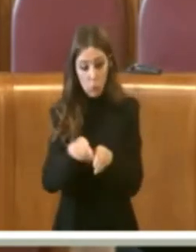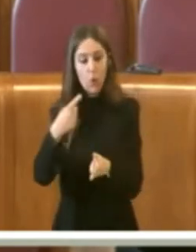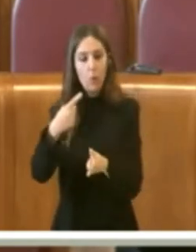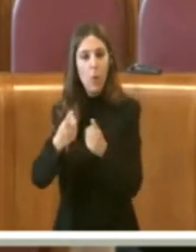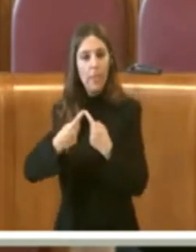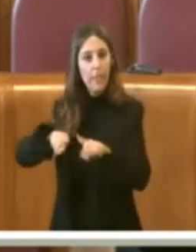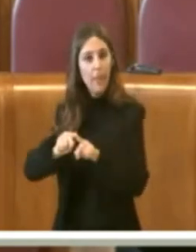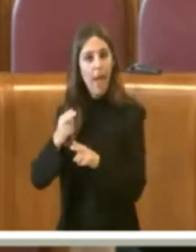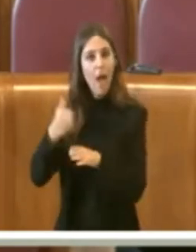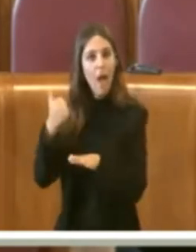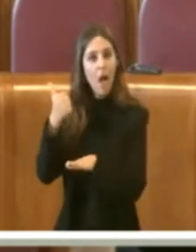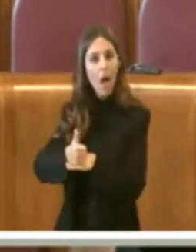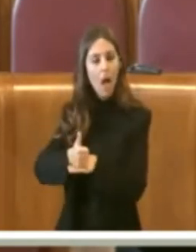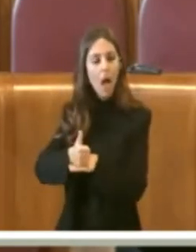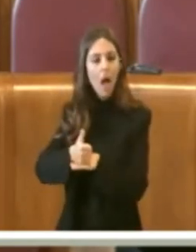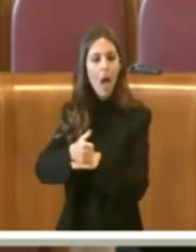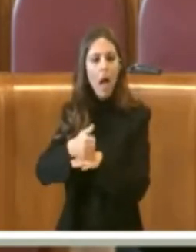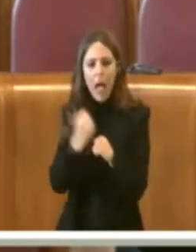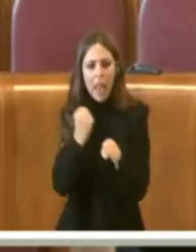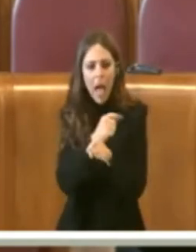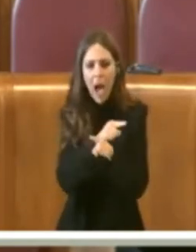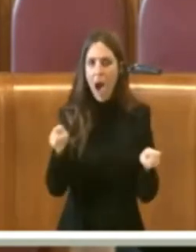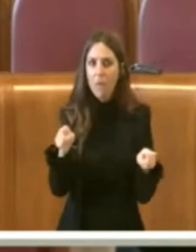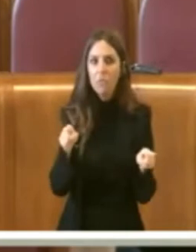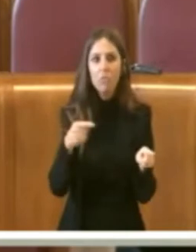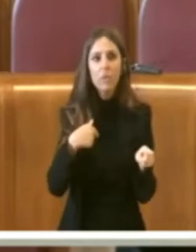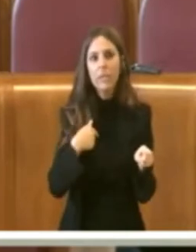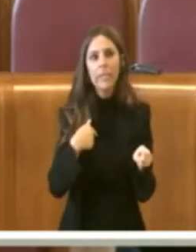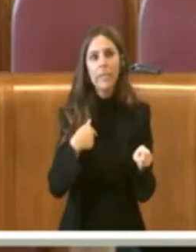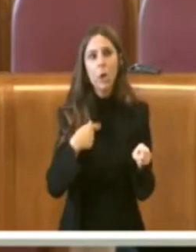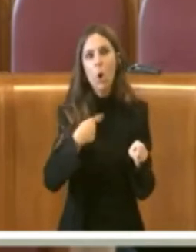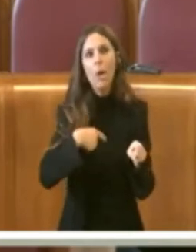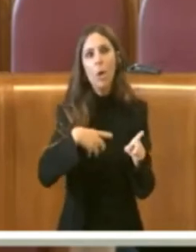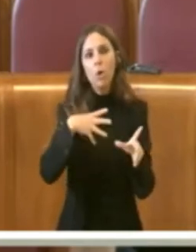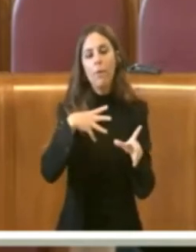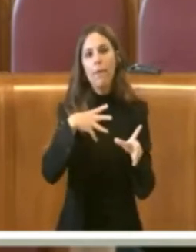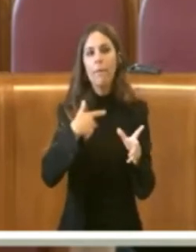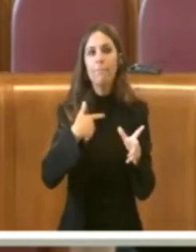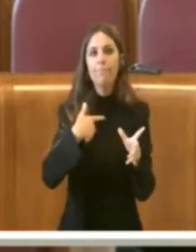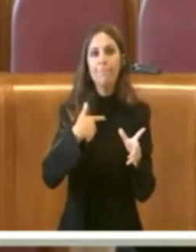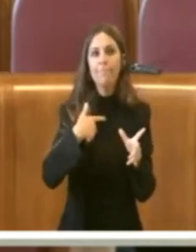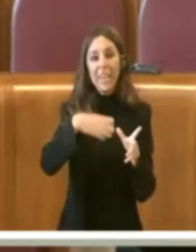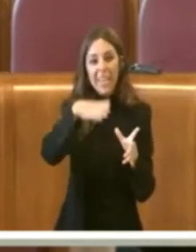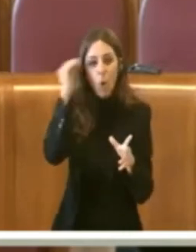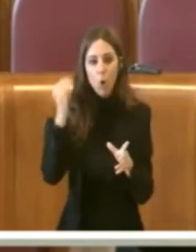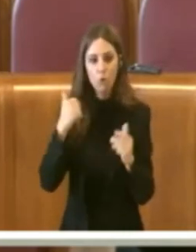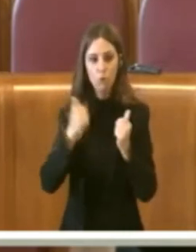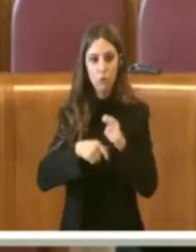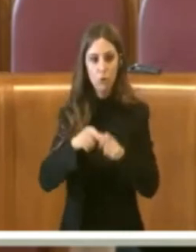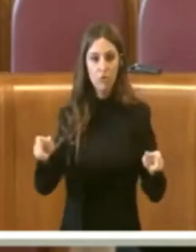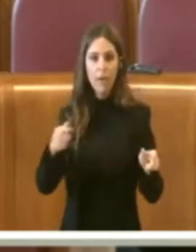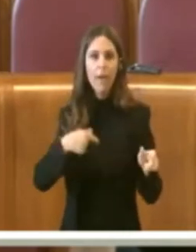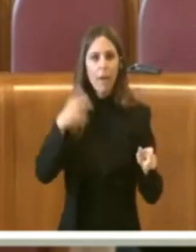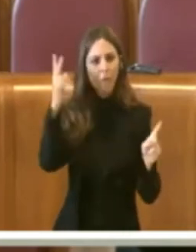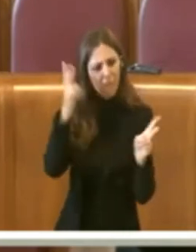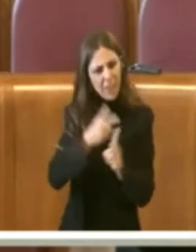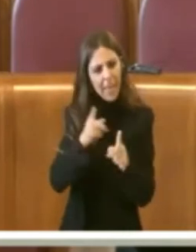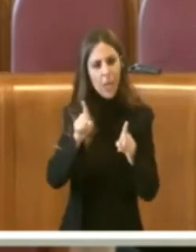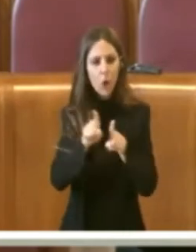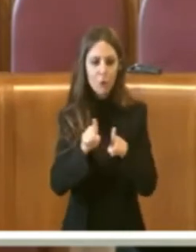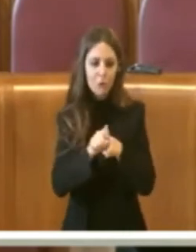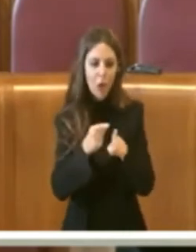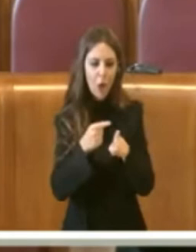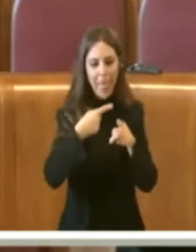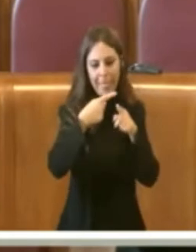Capitolina, in realtà non è conosciuto fuori dai cittadini. Quindi è vero che c'è qualche traccia sulla